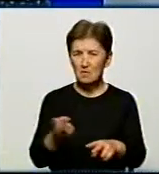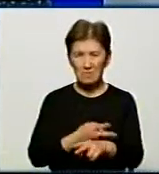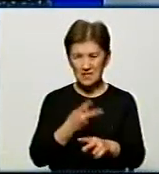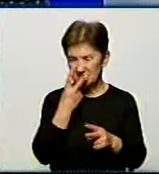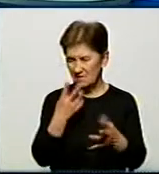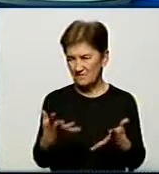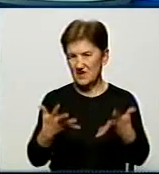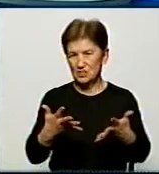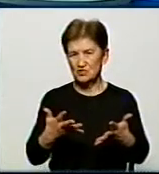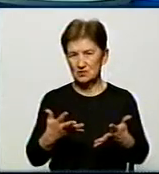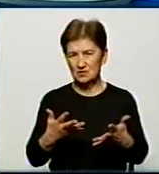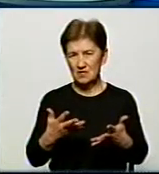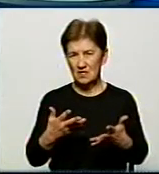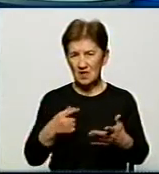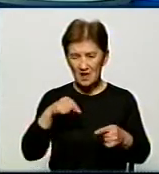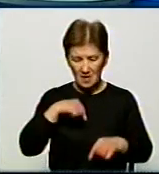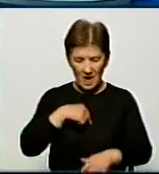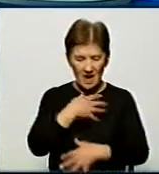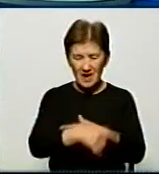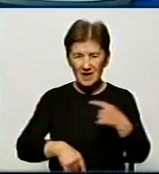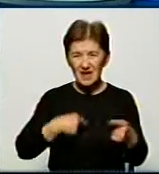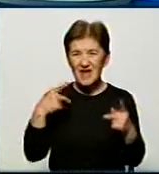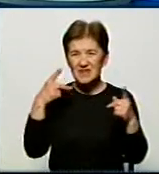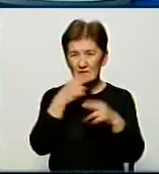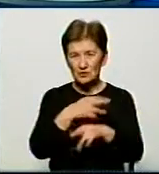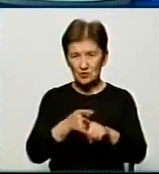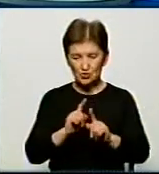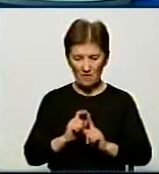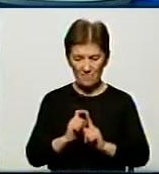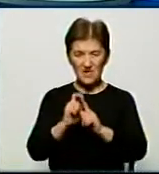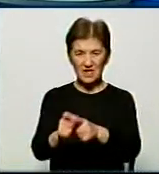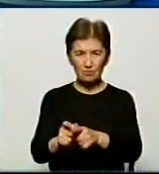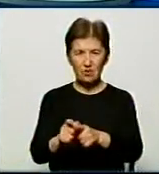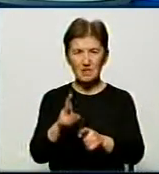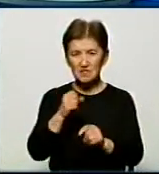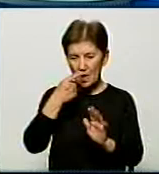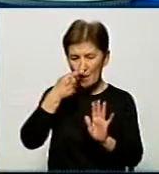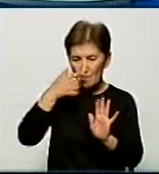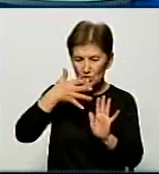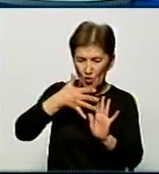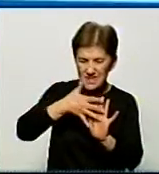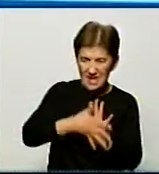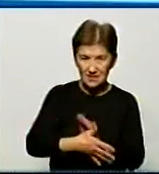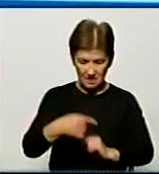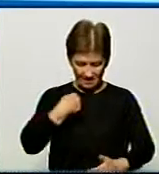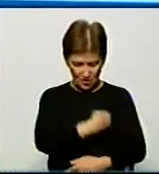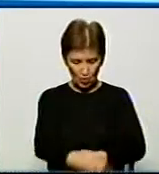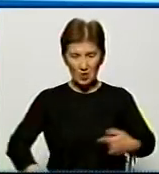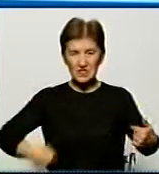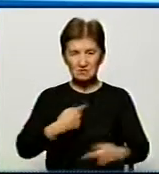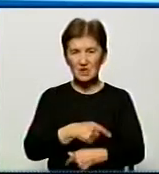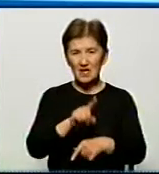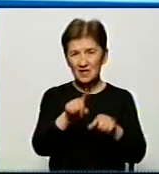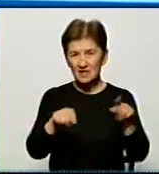інтоксикації, тому що інтоксикація – це теж імунна відповідь на проникнення вірусу в організм. В більшості з них вторинний